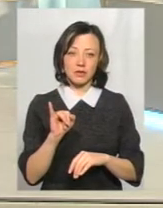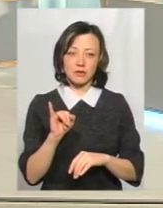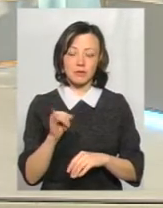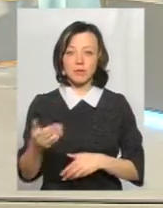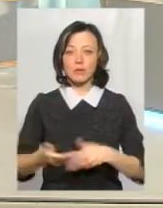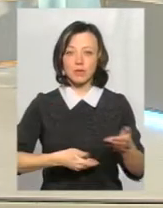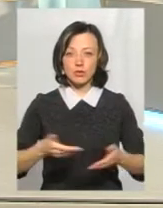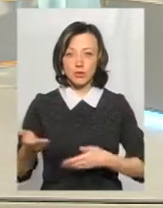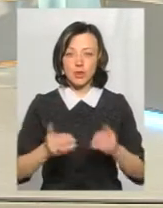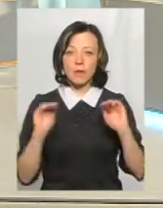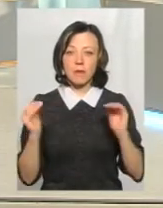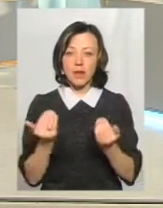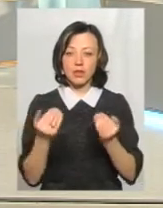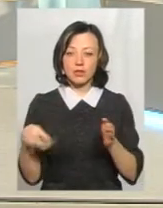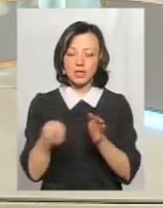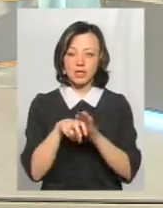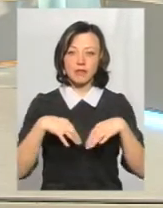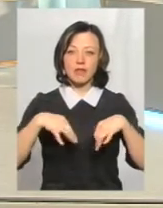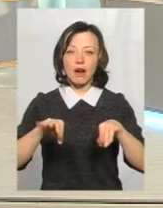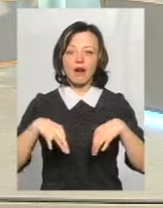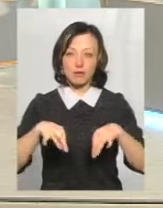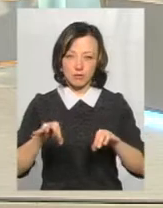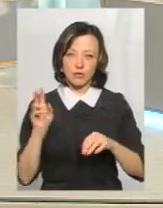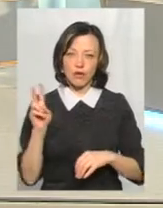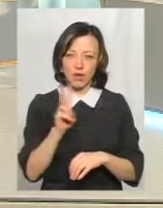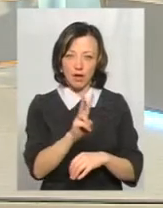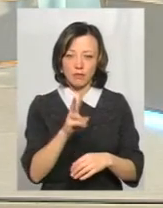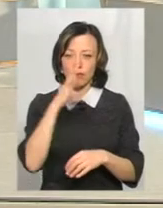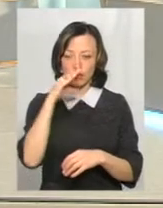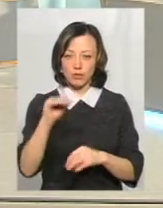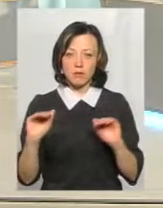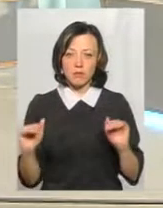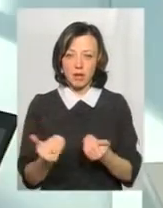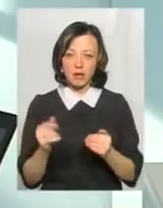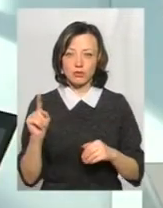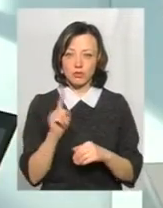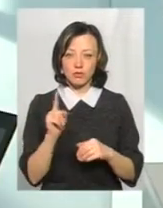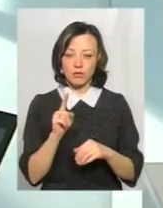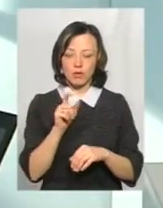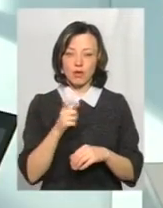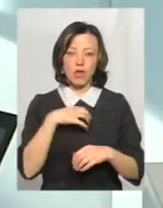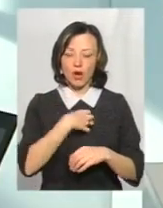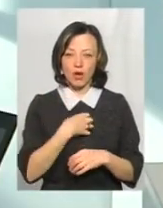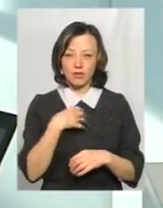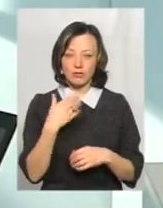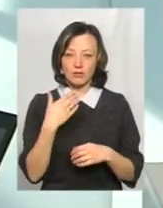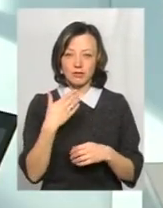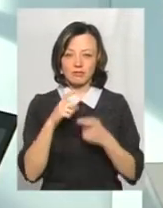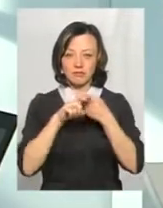пішком ходити. Менше їздити в тролейбусах, в маршрутках, щоб на людину не кашляли